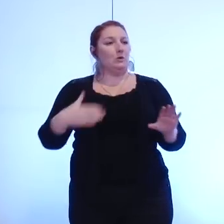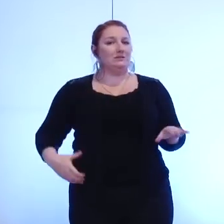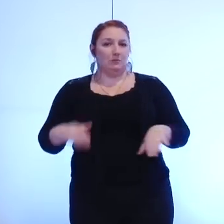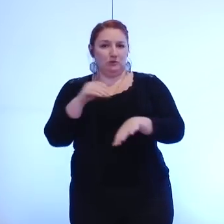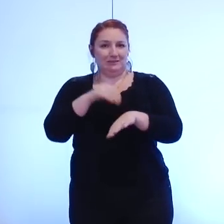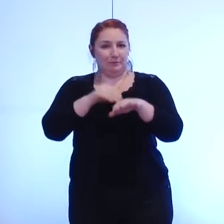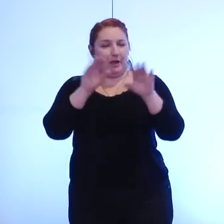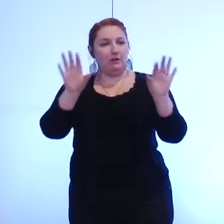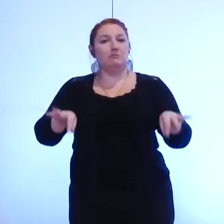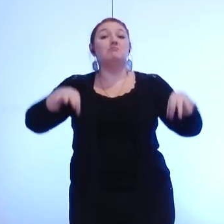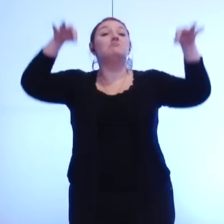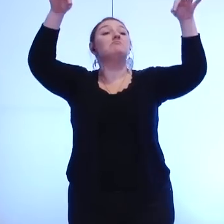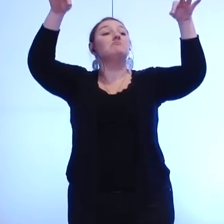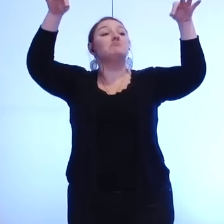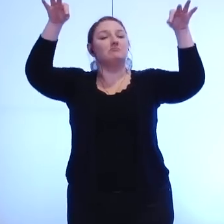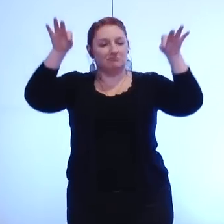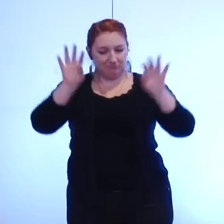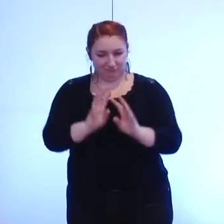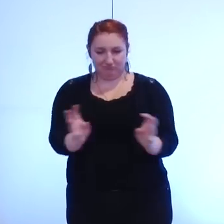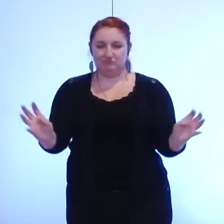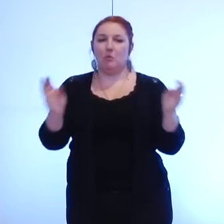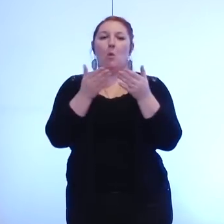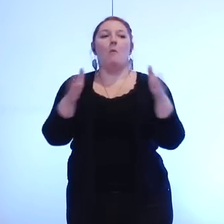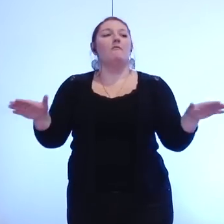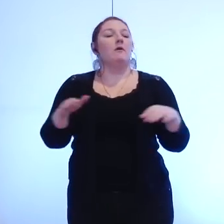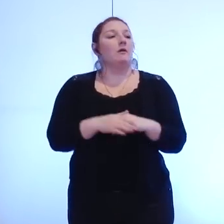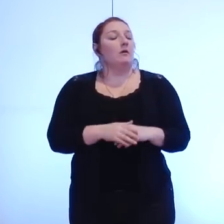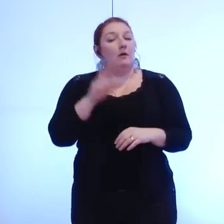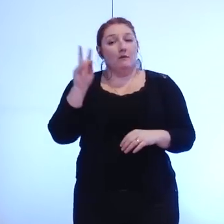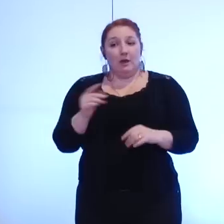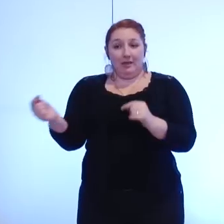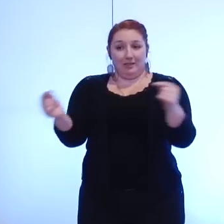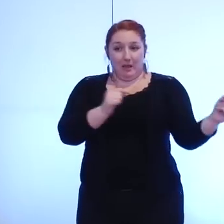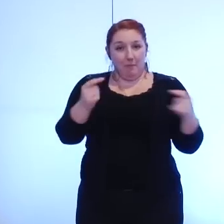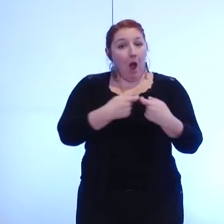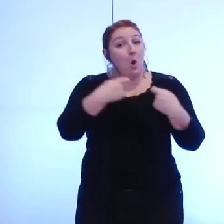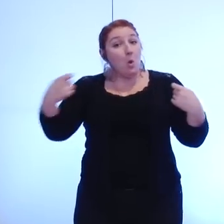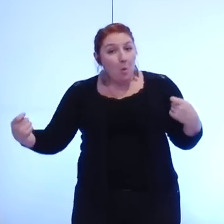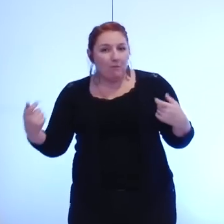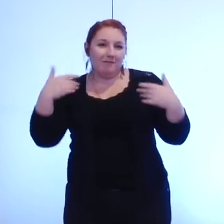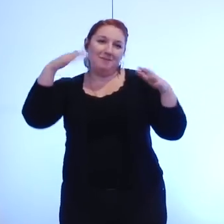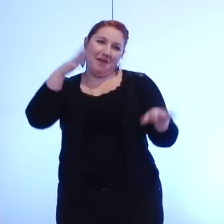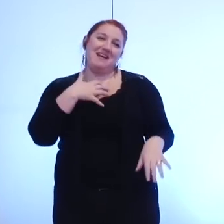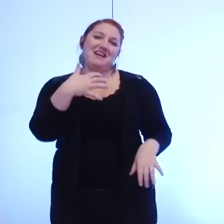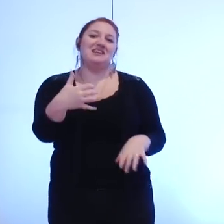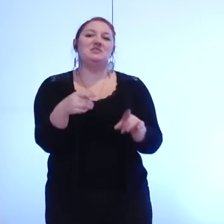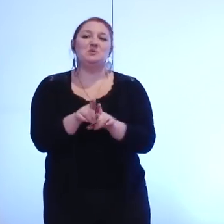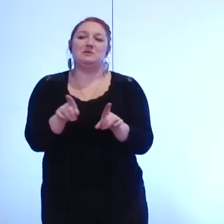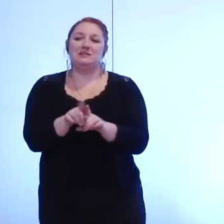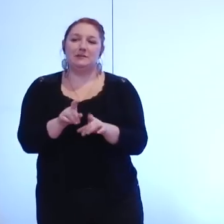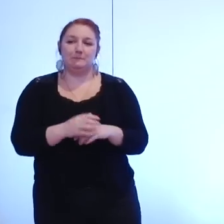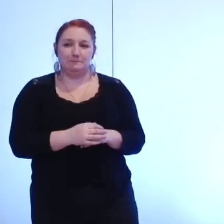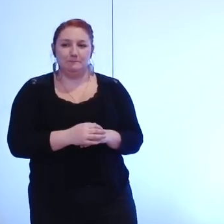d'abord que ce débat effectivement a été riche il n'a pas que été long il a été riche